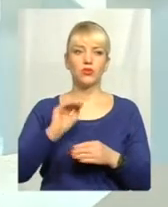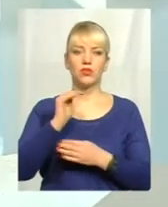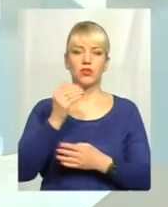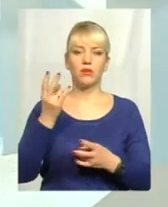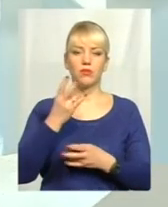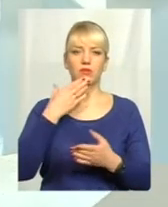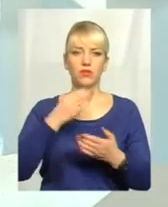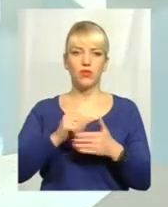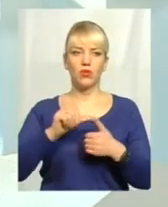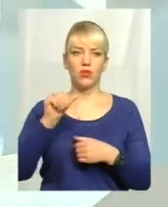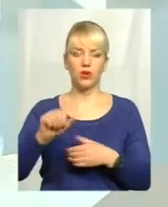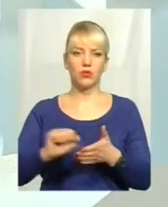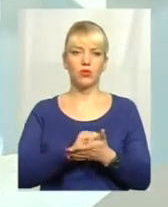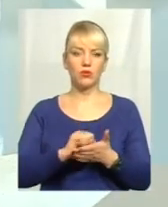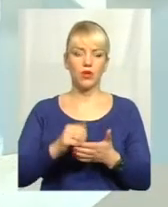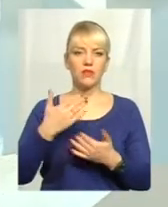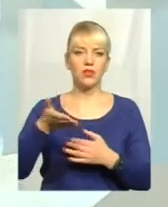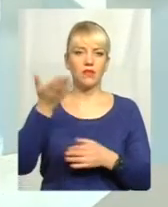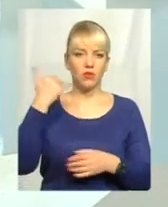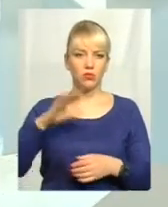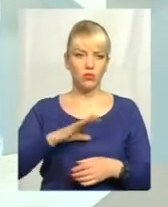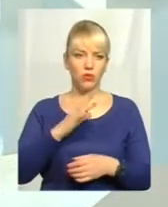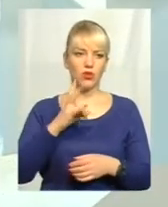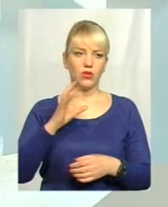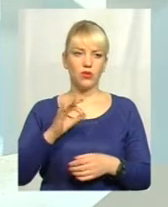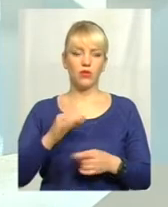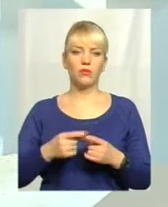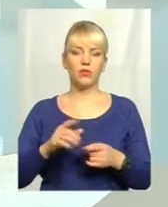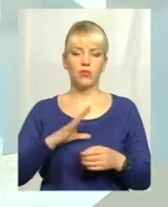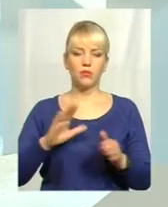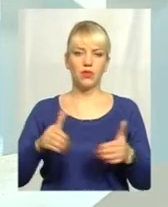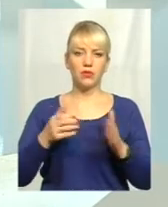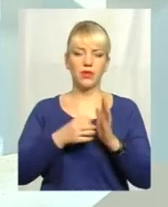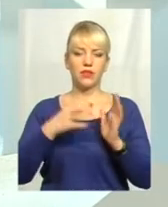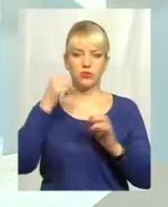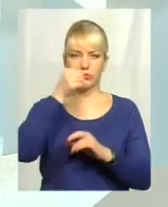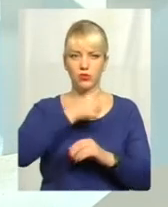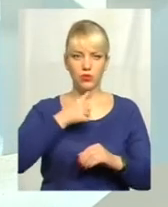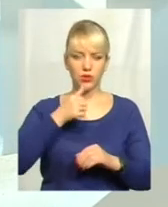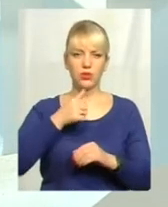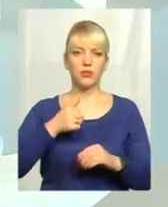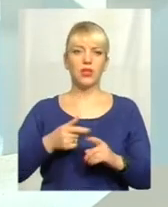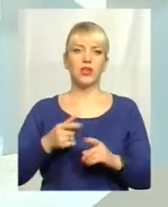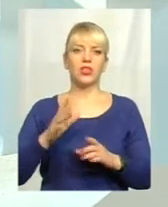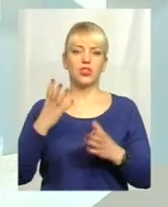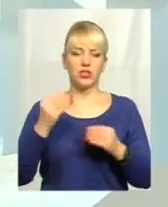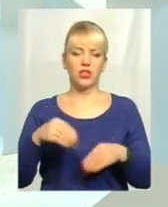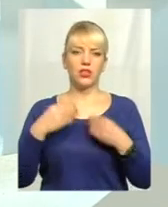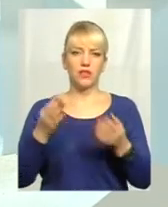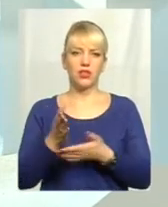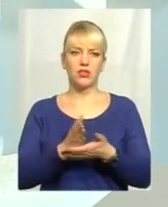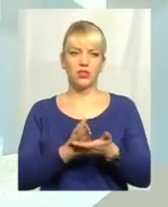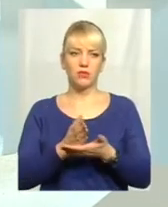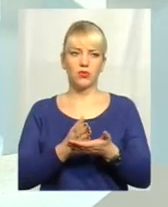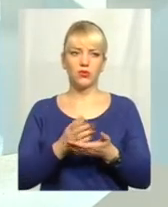окремий документ, вже велась давно. Але, дійсно, до квітня 2015 року міграційною службою ще надавалася послуга з приводу